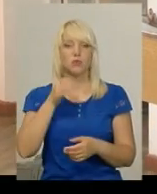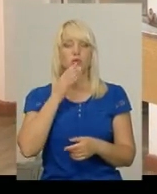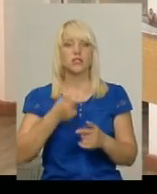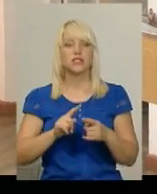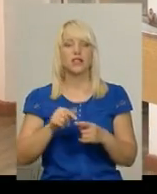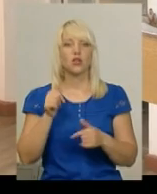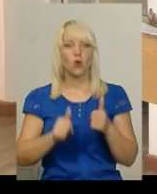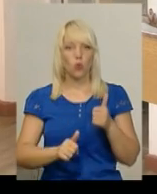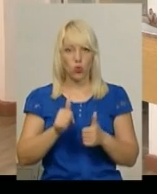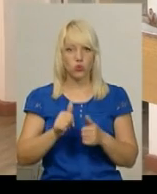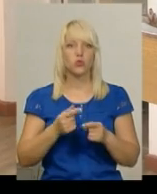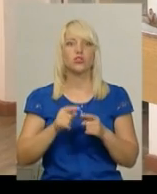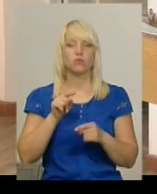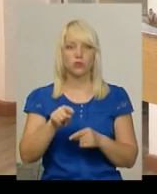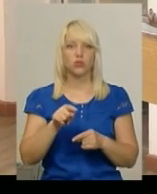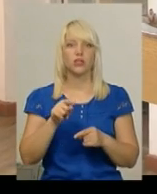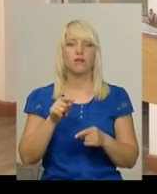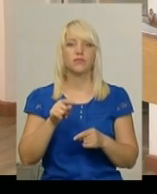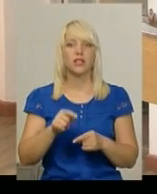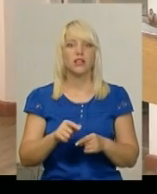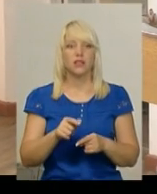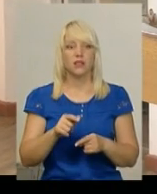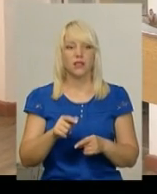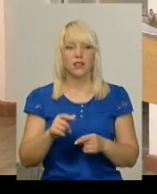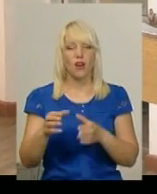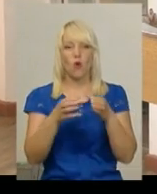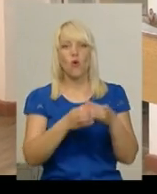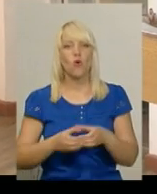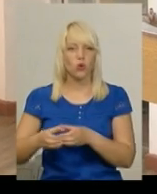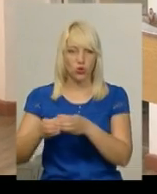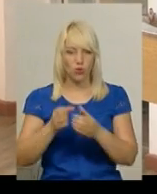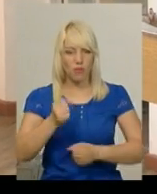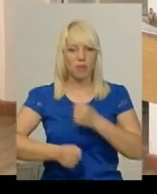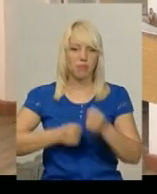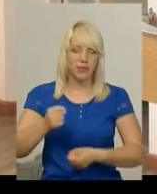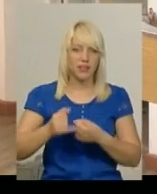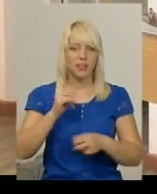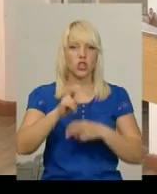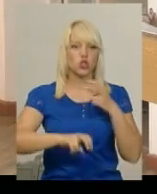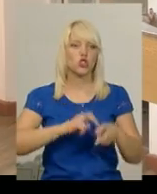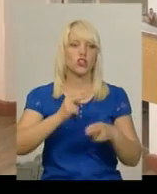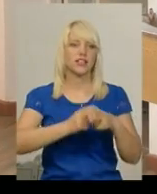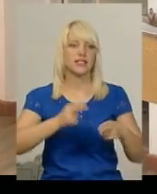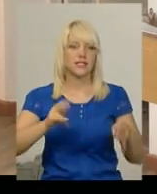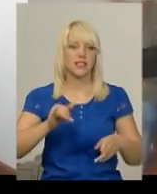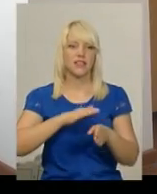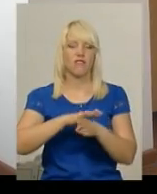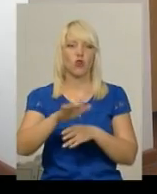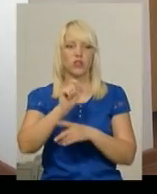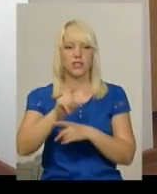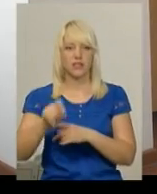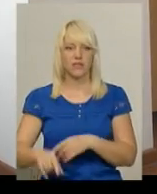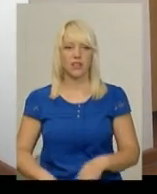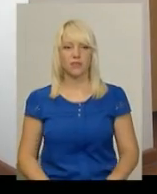конкурси, бо там треба гуртам бігати і шукати станції, і виконувати завдання. У